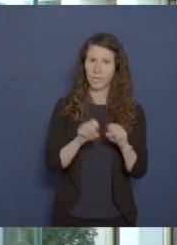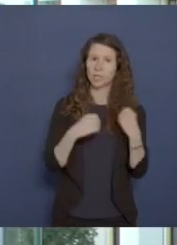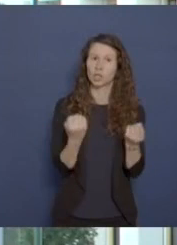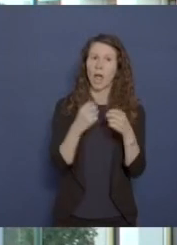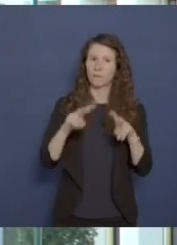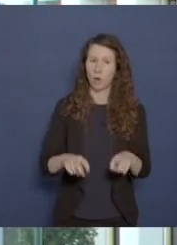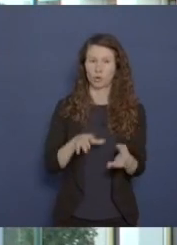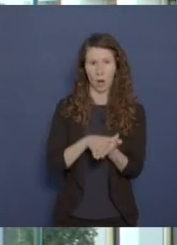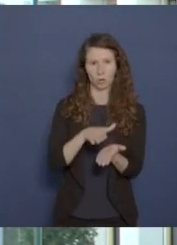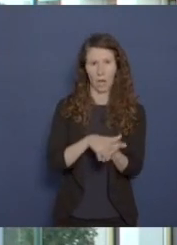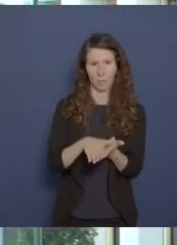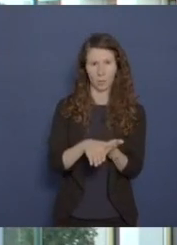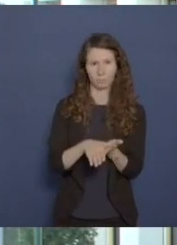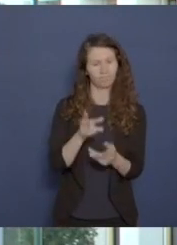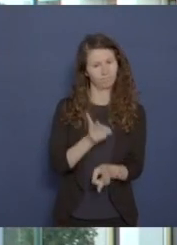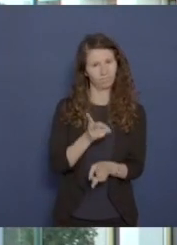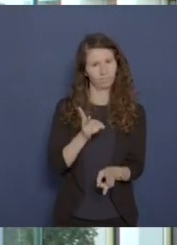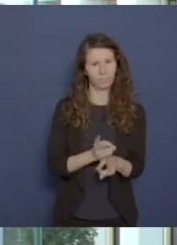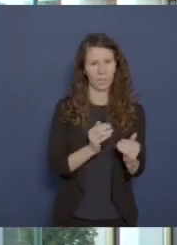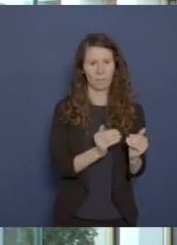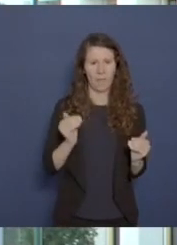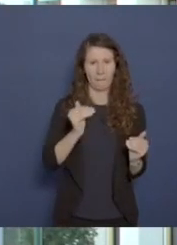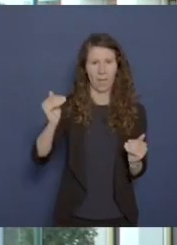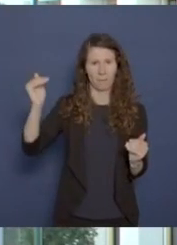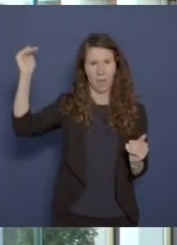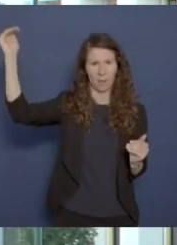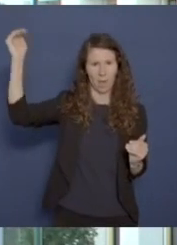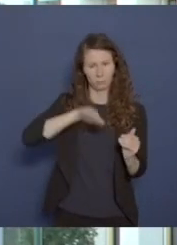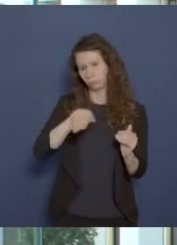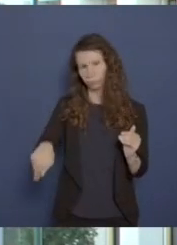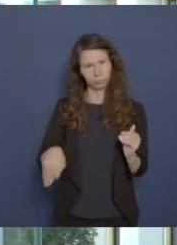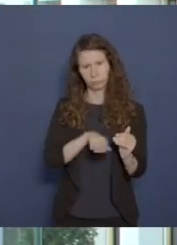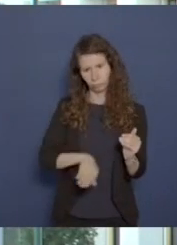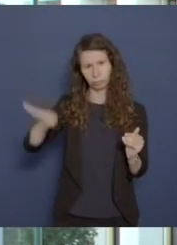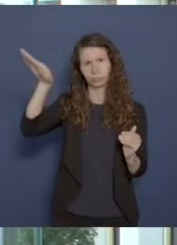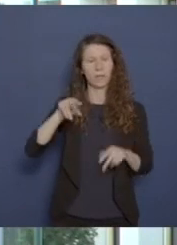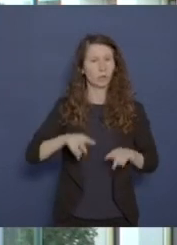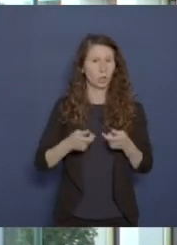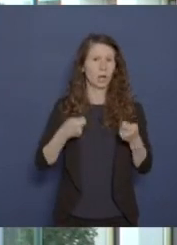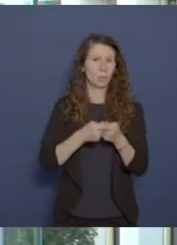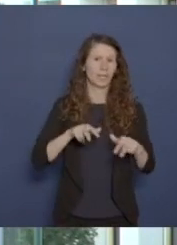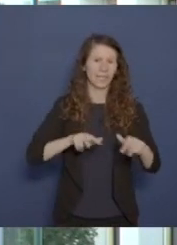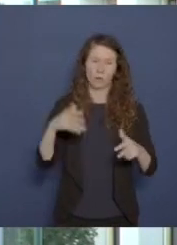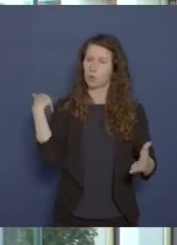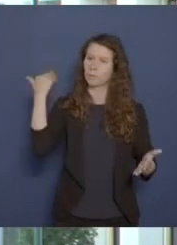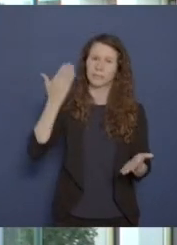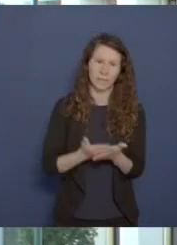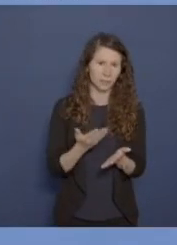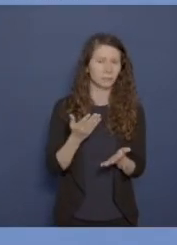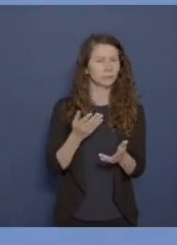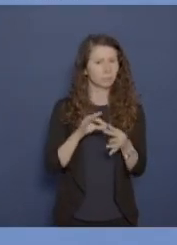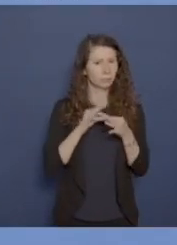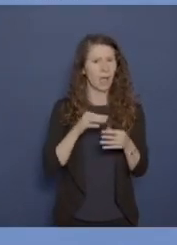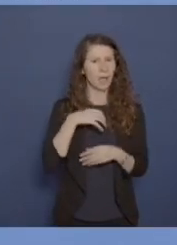Forschungsausgaben beständig gesteigert zu haben, ist ein Markenzeichen der verschiedenen Bundesregierungen unter Bundeskanzlerin Merkel.